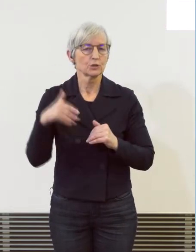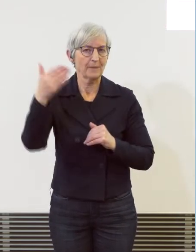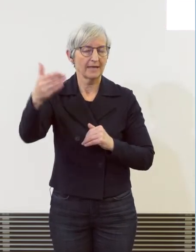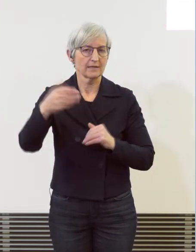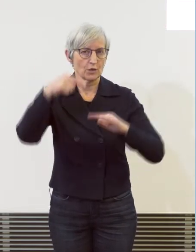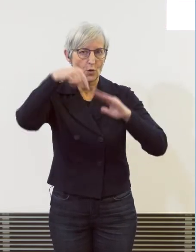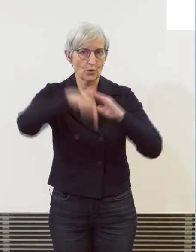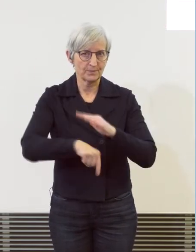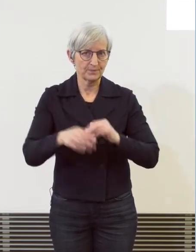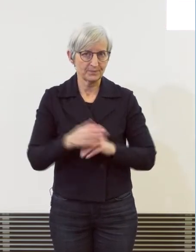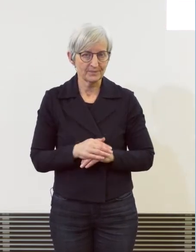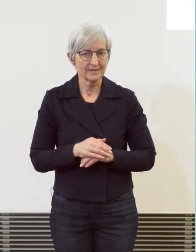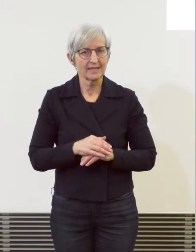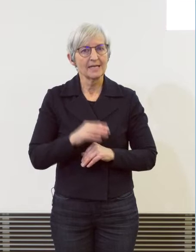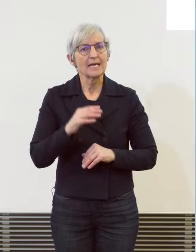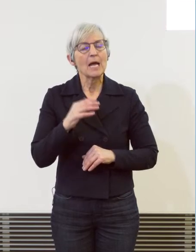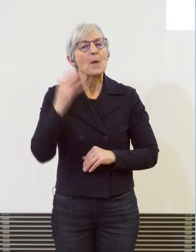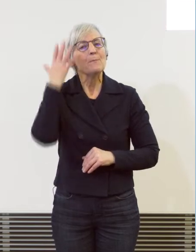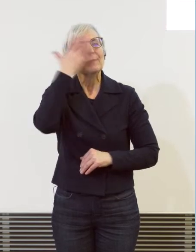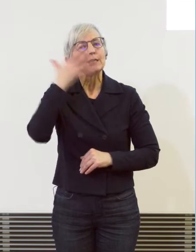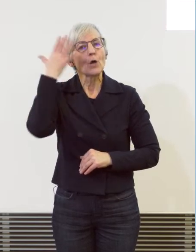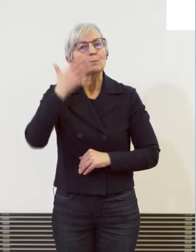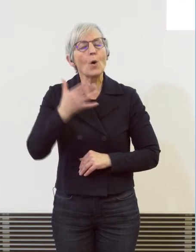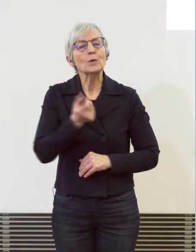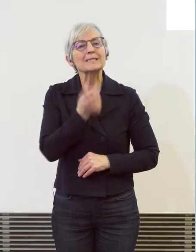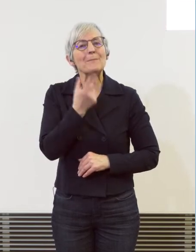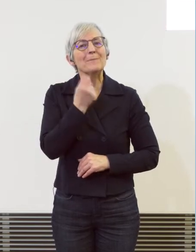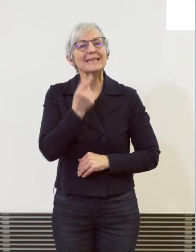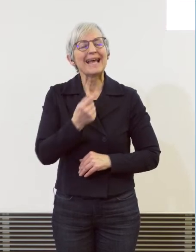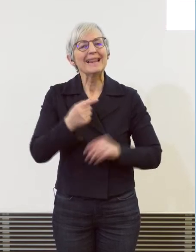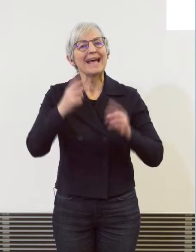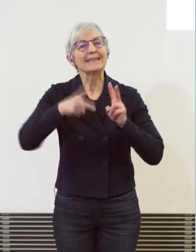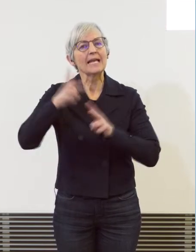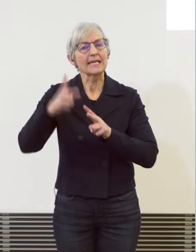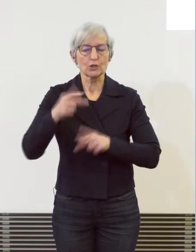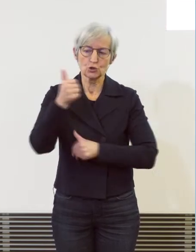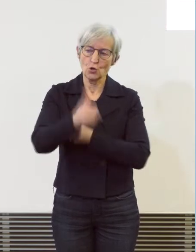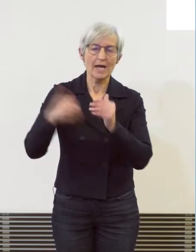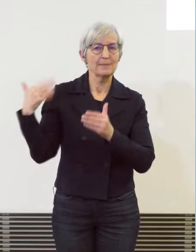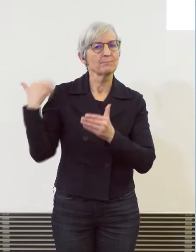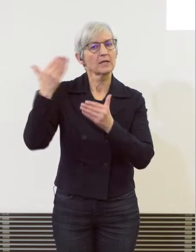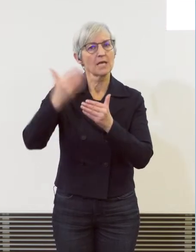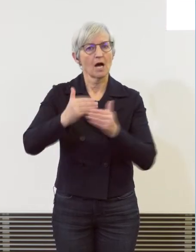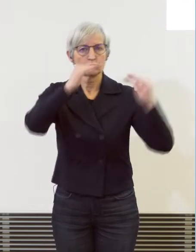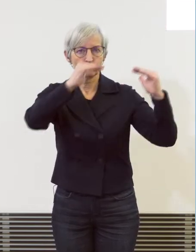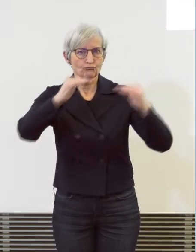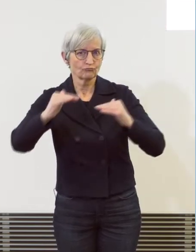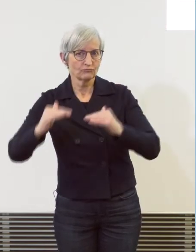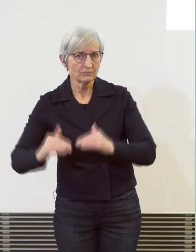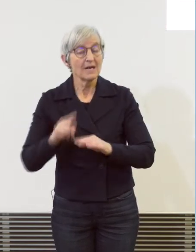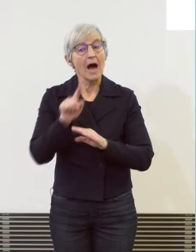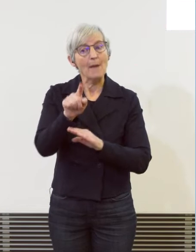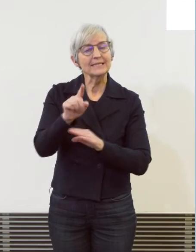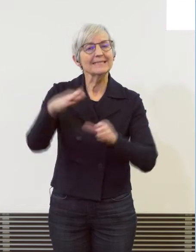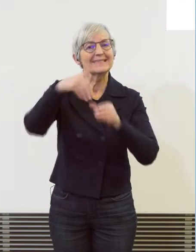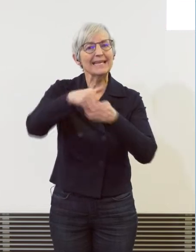Betäubungsmitteldelikte sind seit mehreren Jahren rückläufig. Sie gehören aber zur sogenannten Hohl- oder